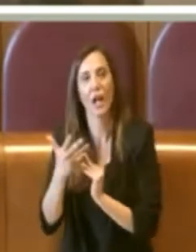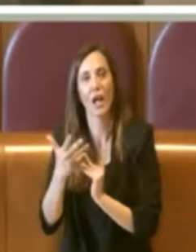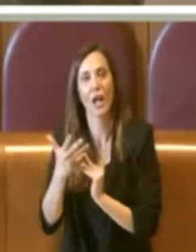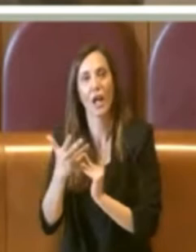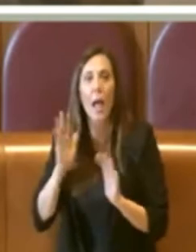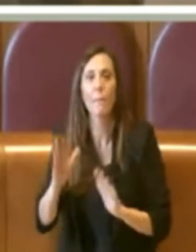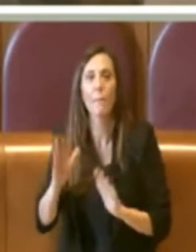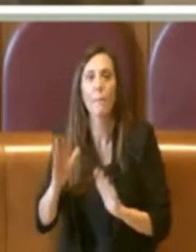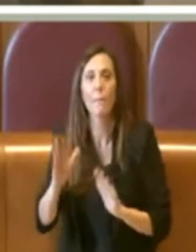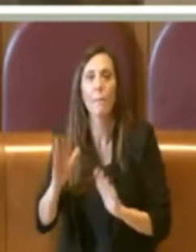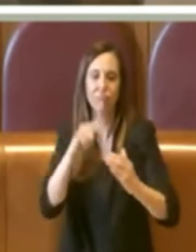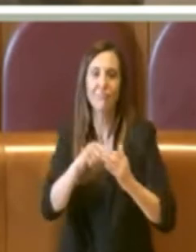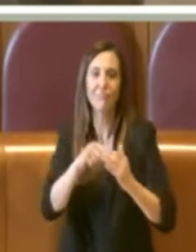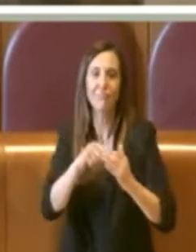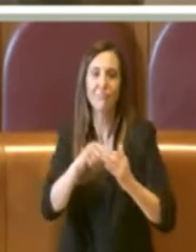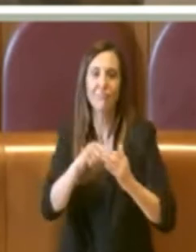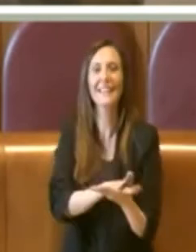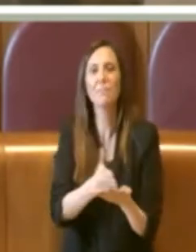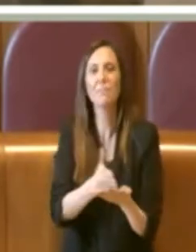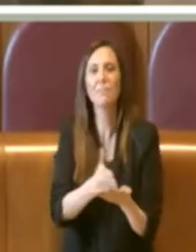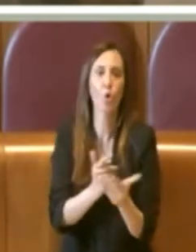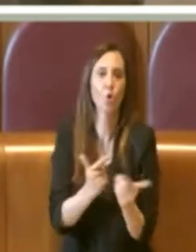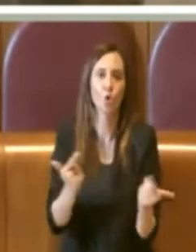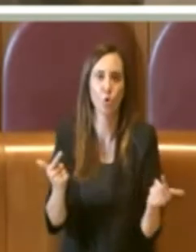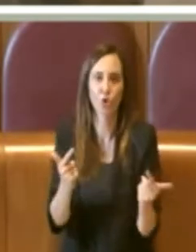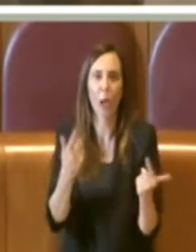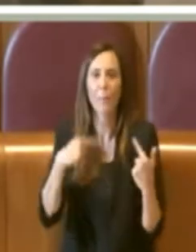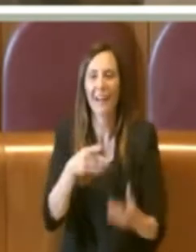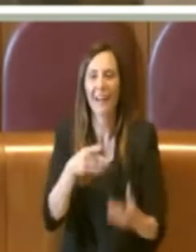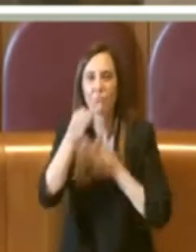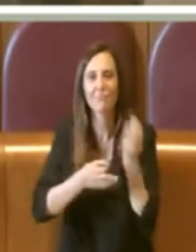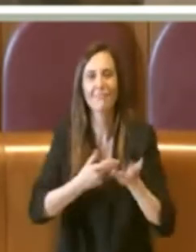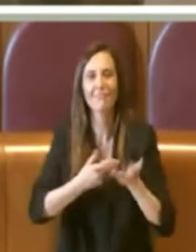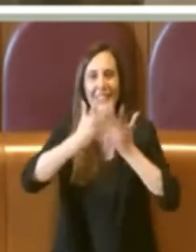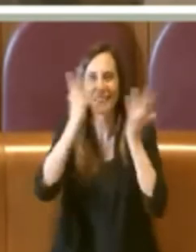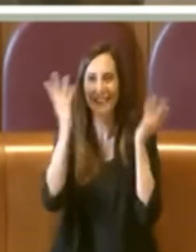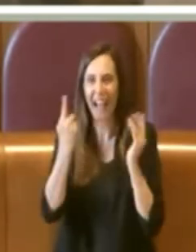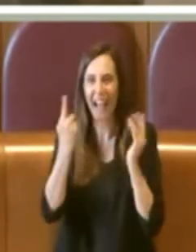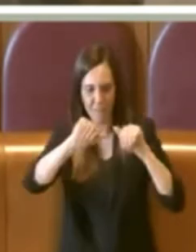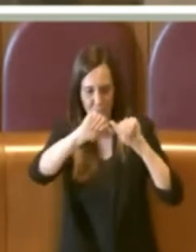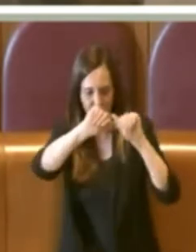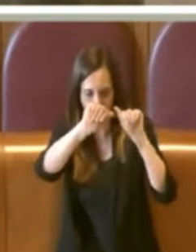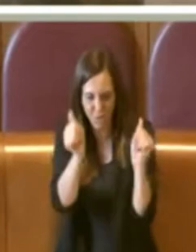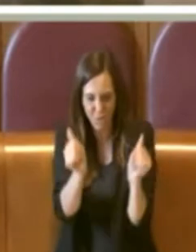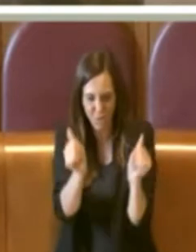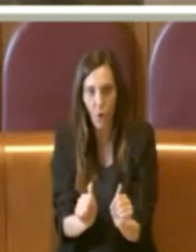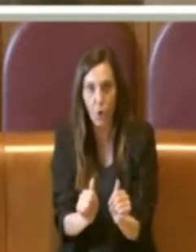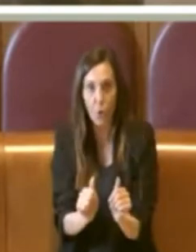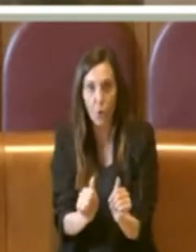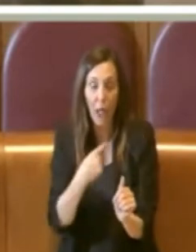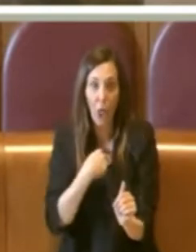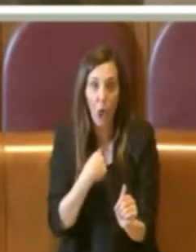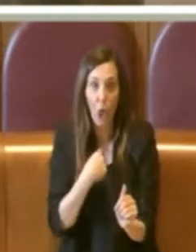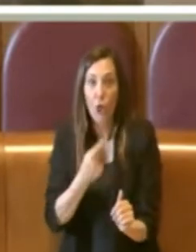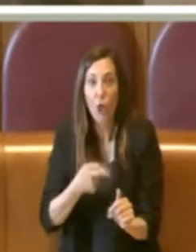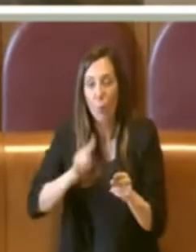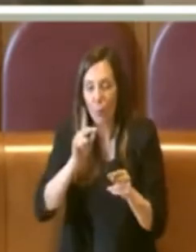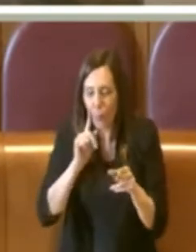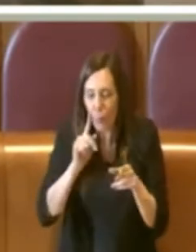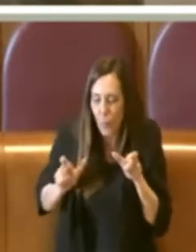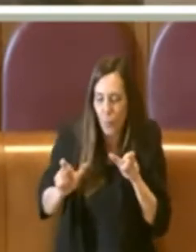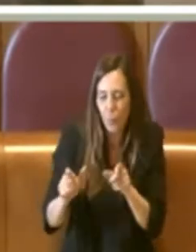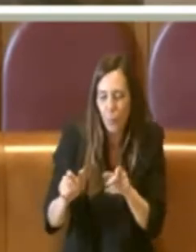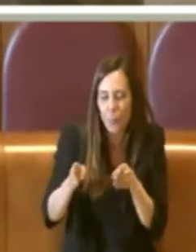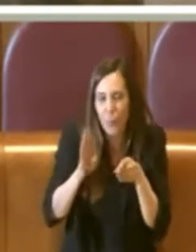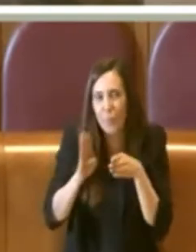Quindi, sicuramente, specificare meglio la tipologia, parlo in particolare per il servizio di